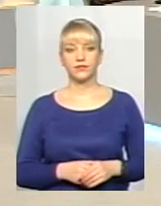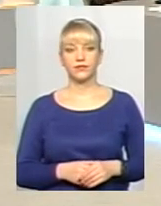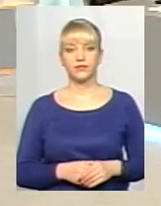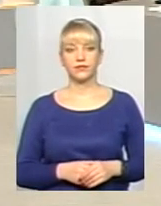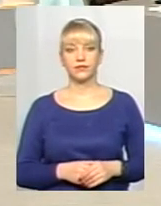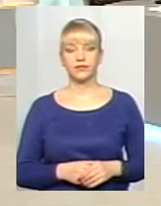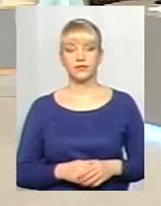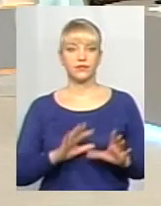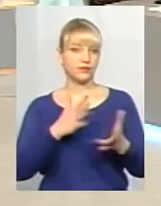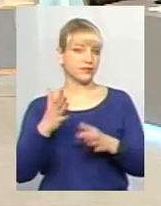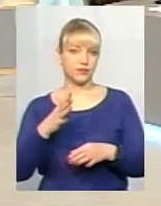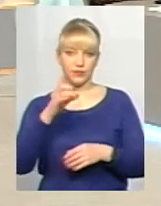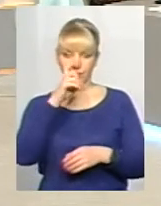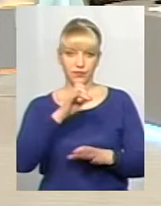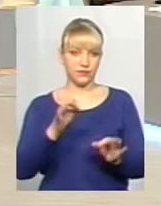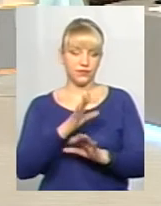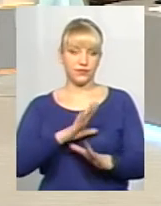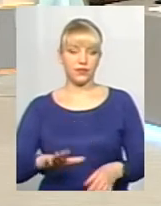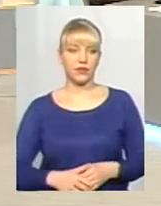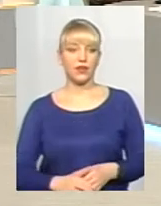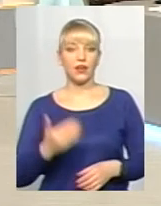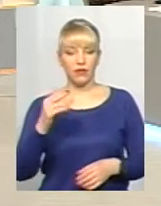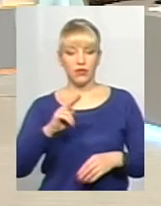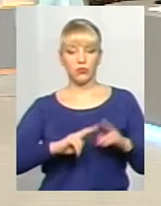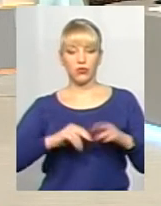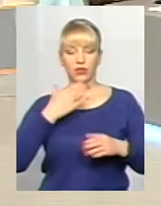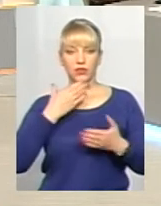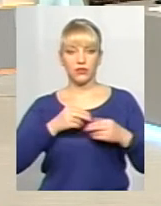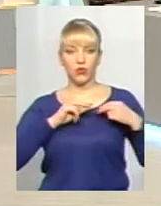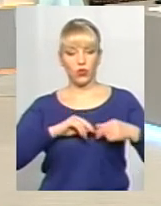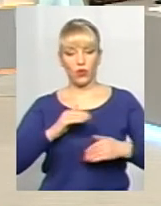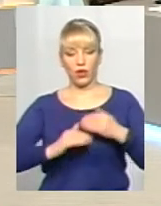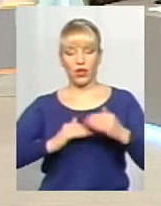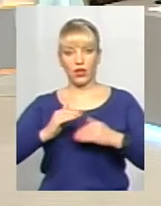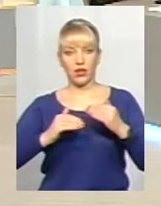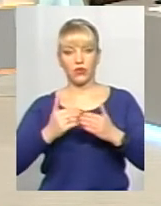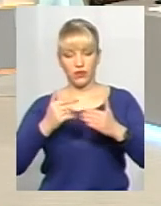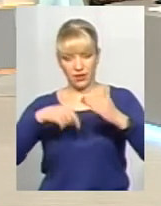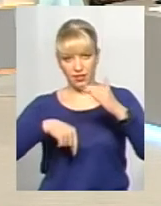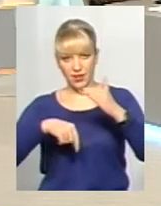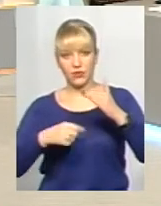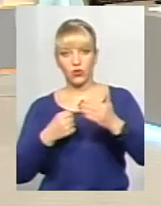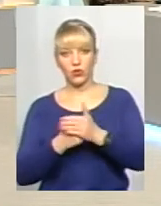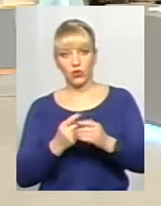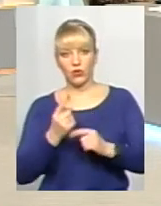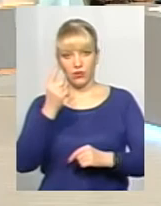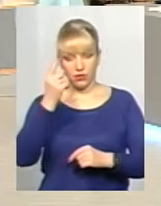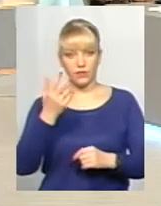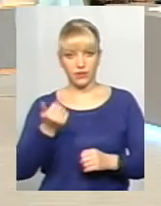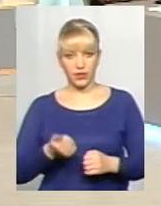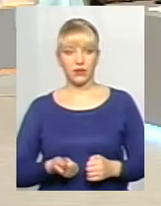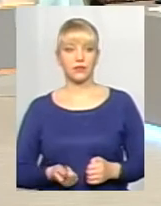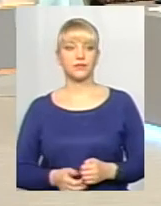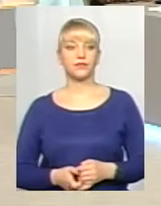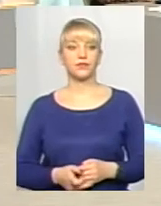Екстенція. Тобто, ви будували свою кар'єру від самого низу і до тої планки, яку ви маєте зараз?